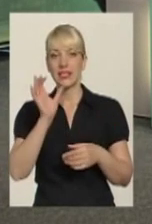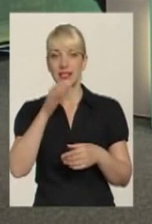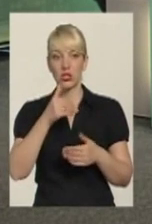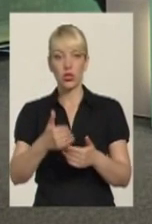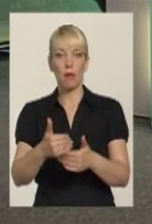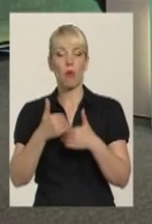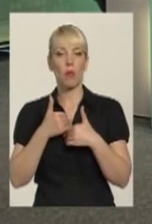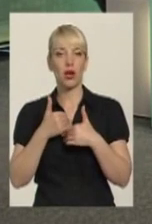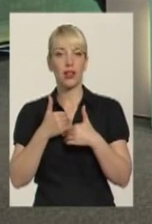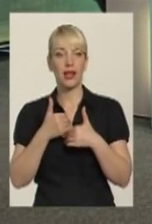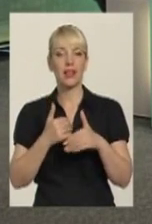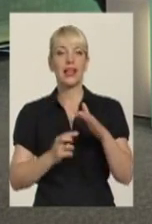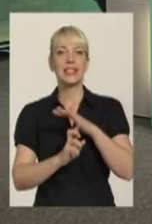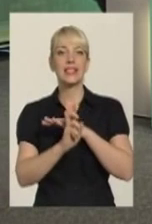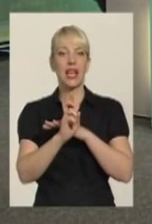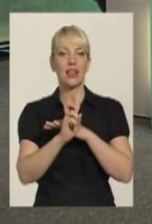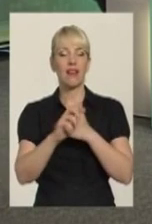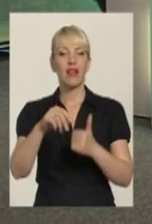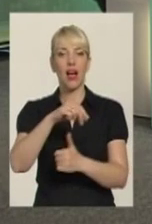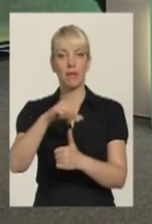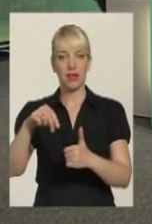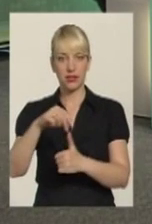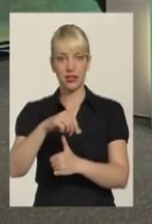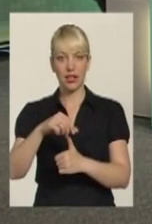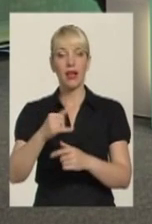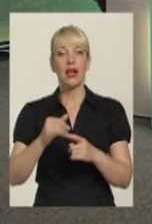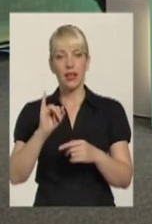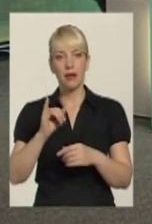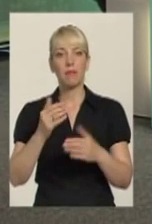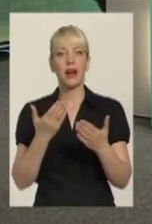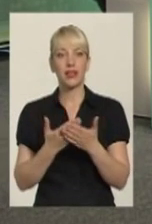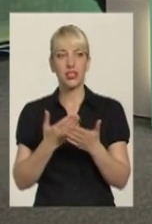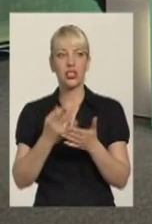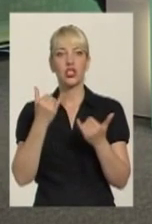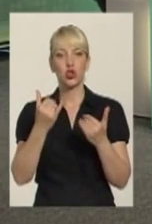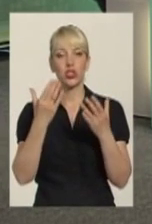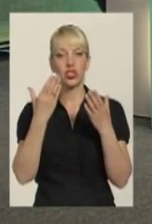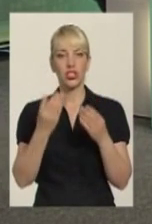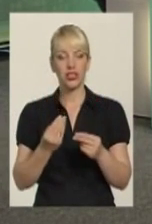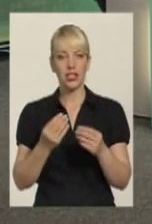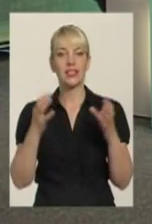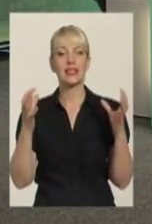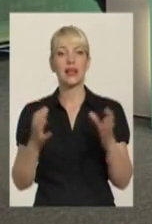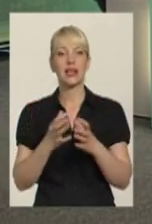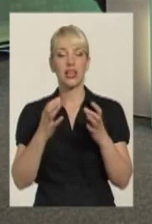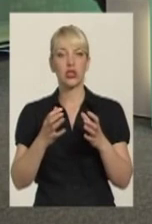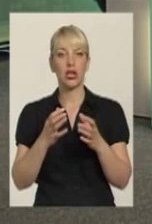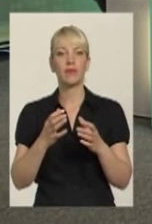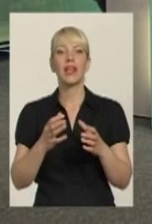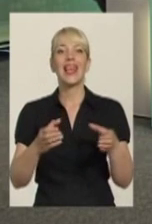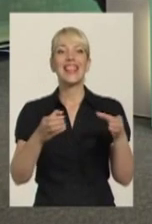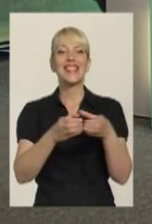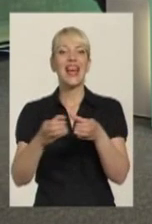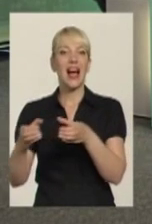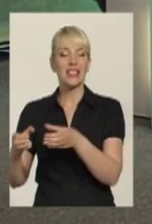допомогла церковь армянська. І практично на сьогоднішній день сохранена діаспора по всьому міру,